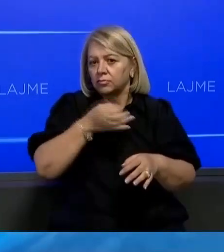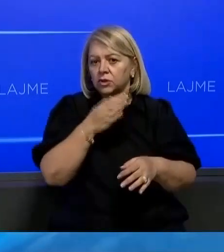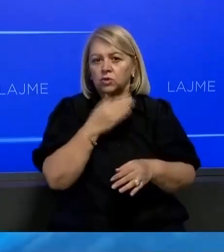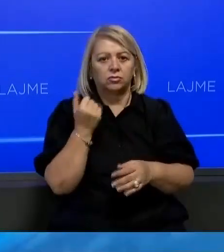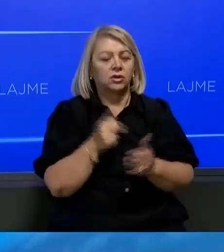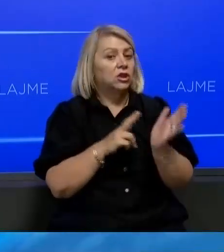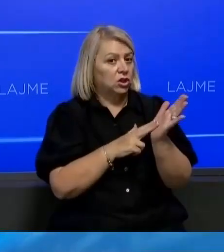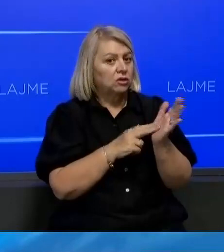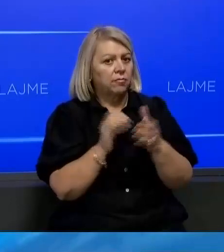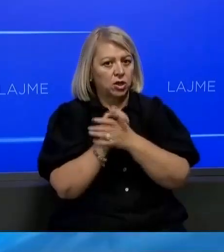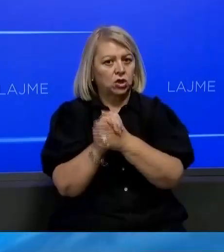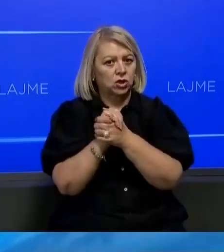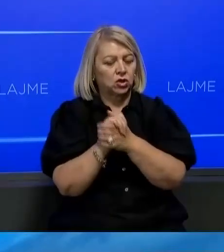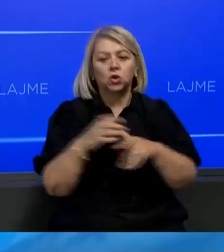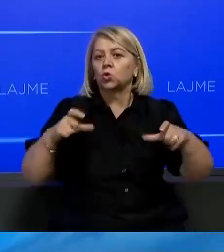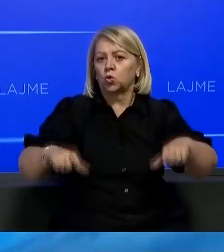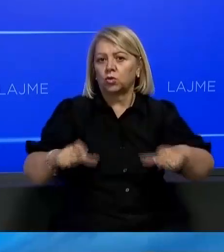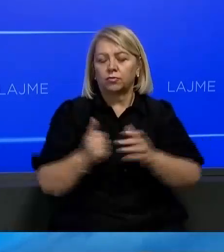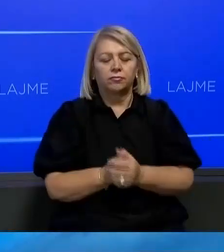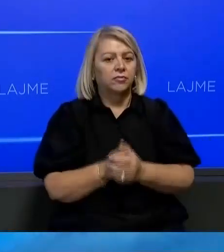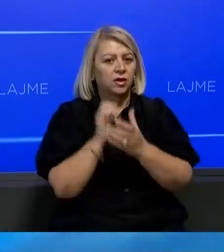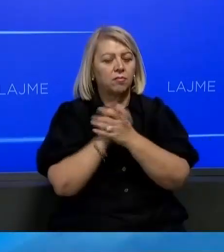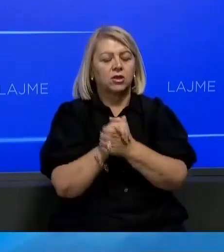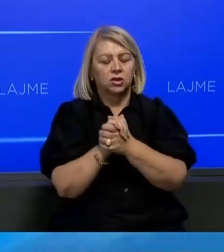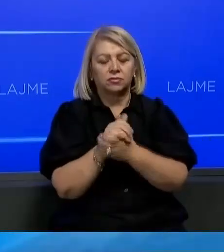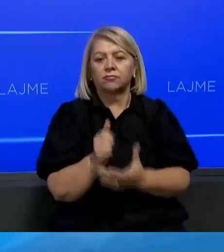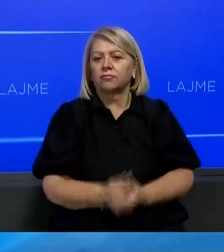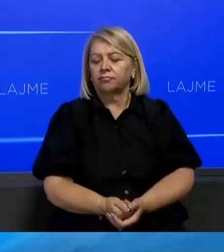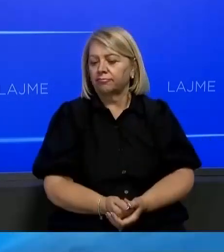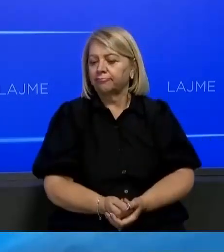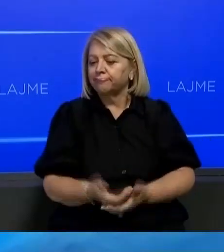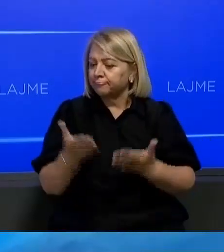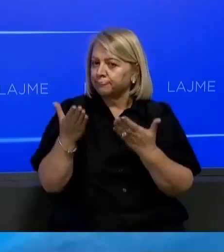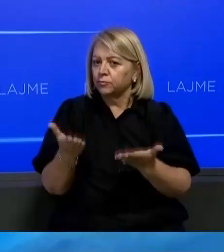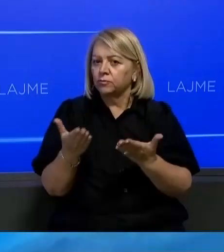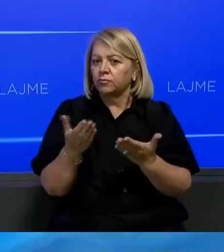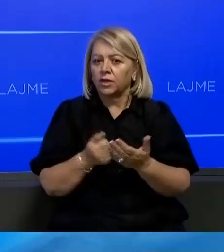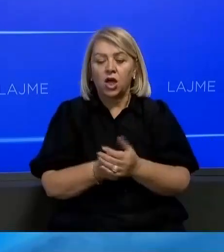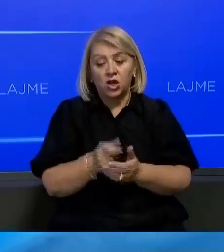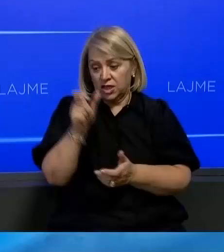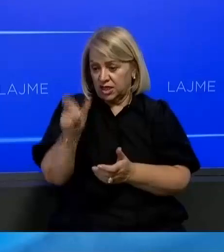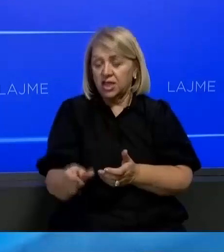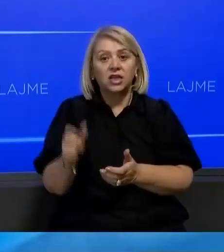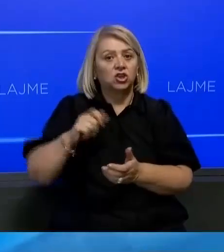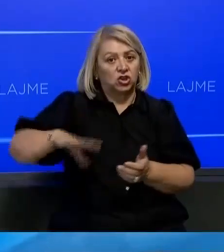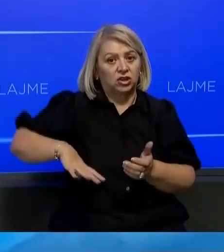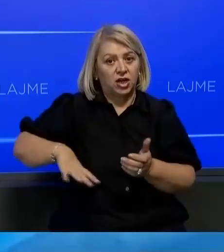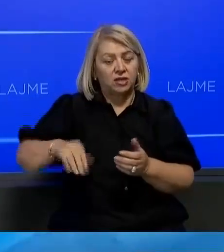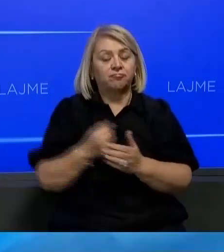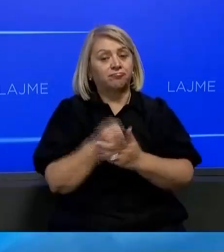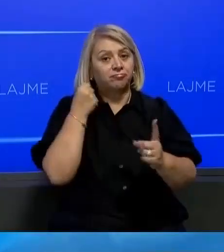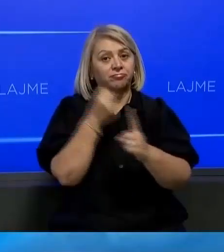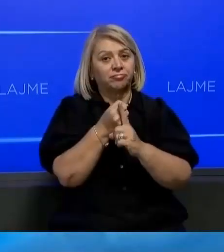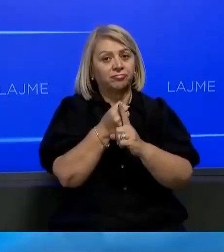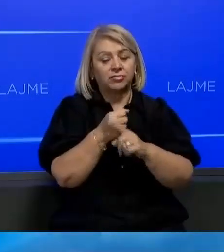Zutrinik që përshëndetje nga studio. Përshëndetje dhe për ju. A të herë një prokurore të shtetit është goditur nga një